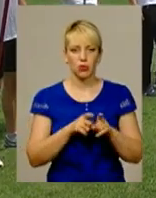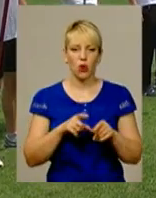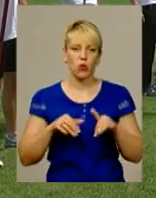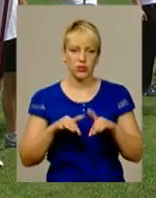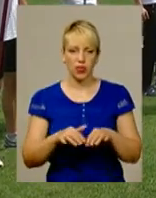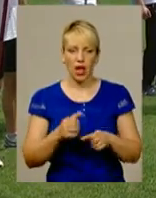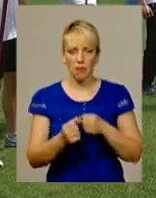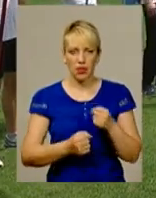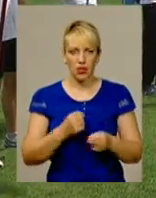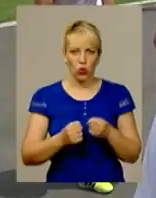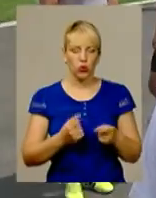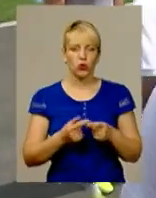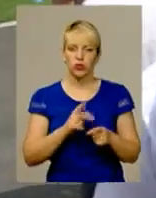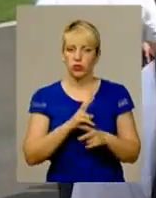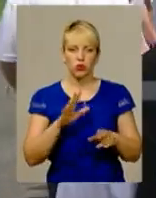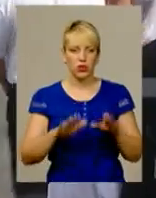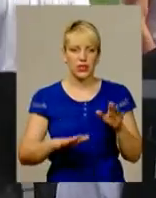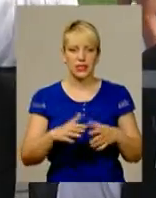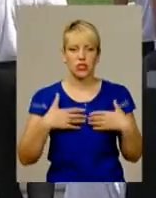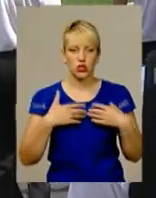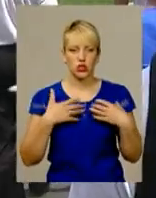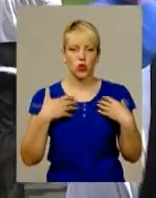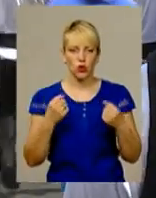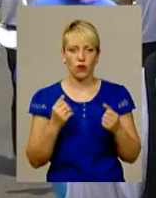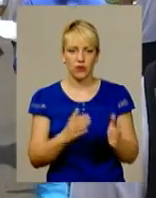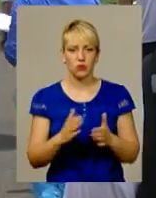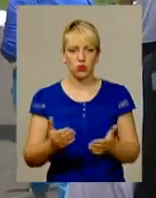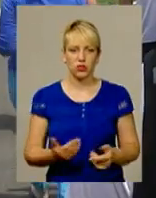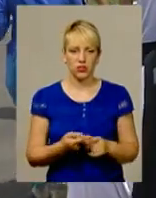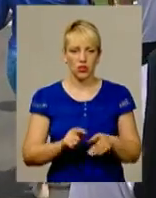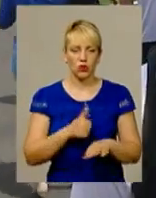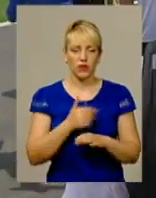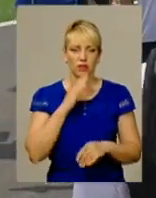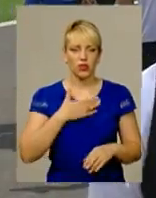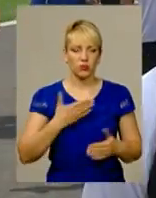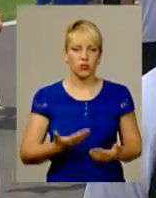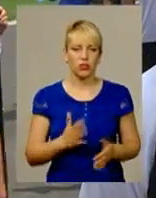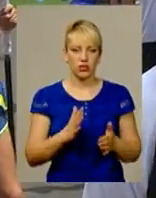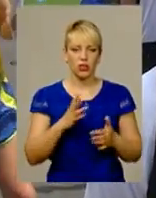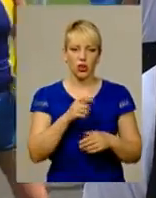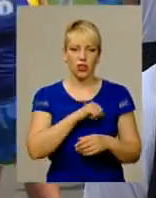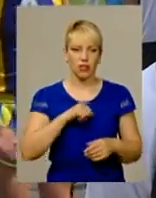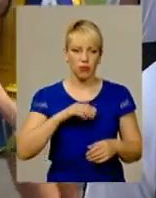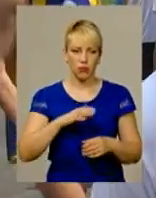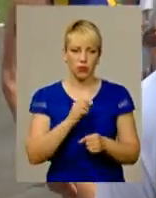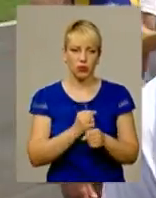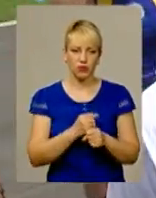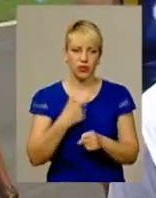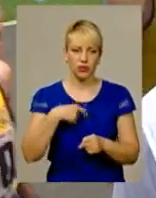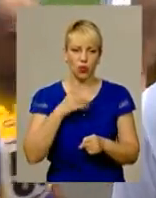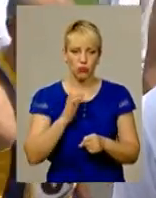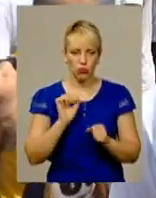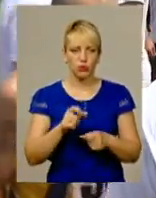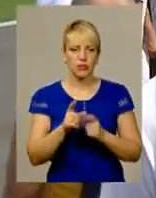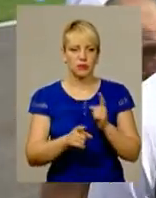учасники не сумнівалися. Здоровий спосіб життя – це найголовніше в нашому житті. І тільки коли ми самі будемо працювати над собою, то ми зможемо